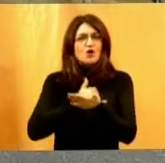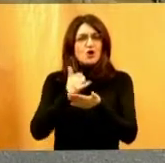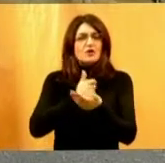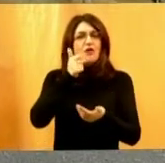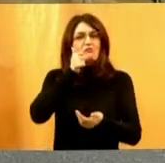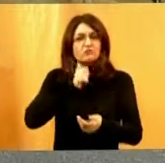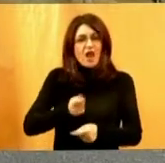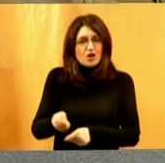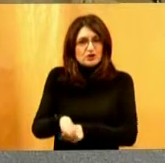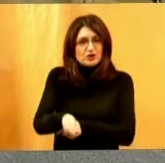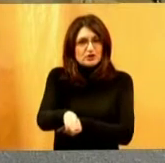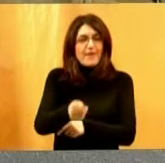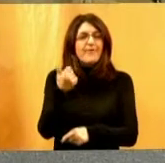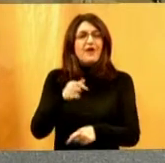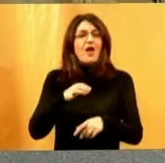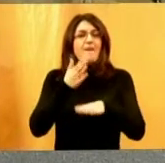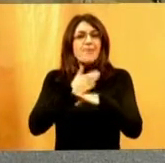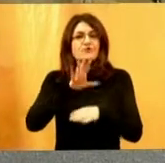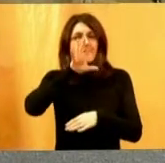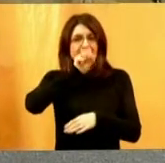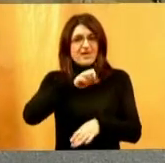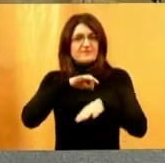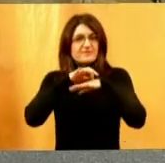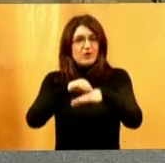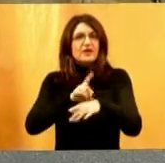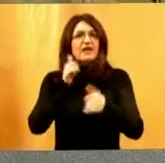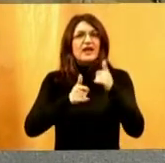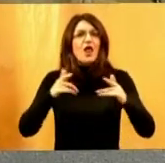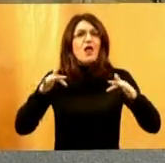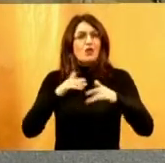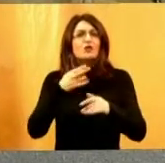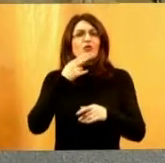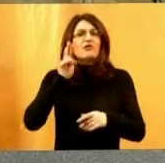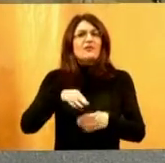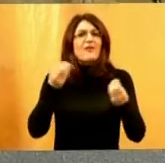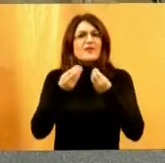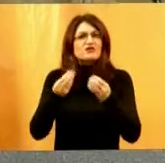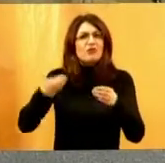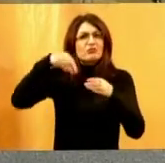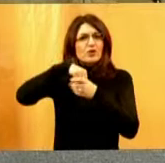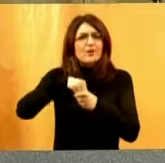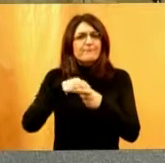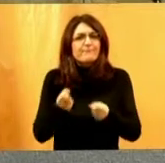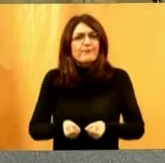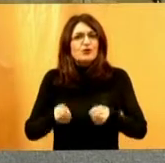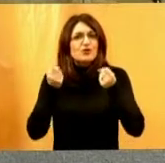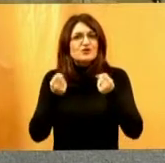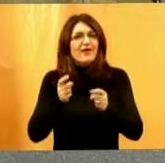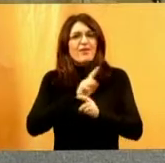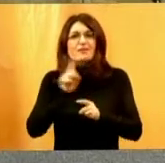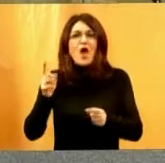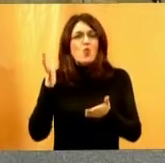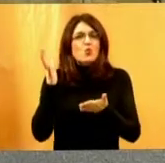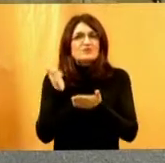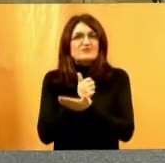štapa ili uz pomoć psa vodiča ili ljudi koji imaju i nekih dodatnih teškoća ili nikada ne uspiju